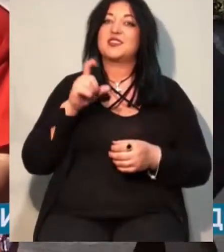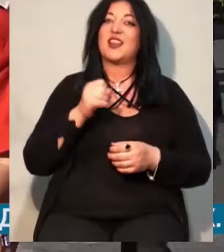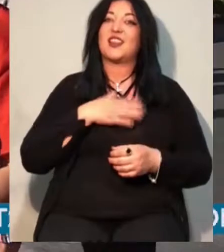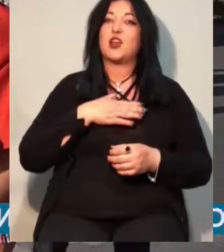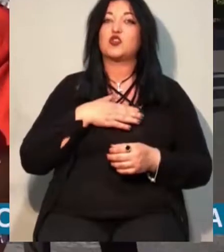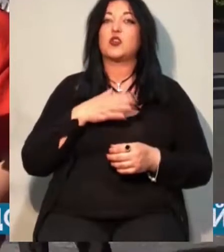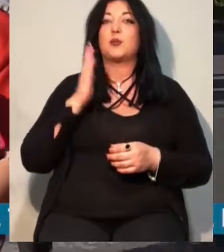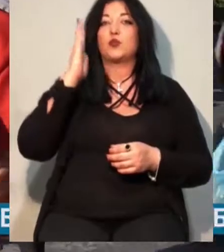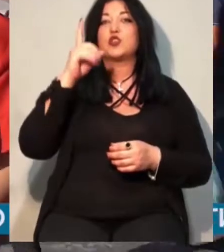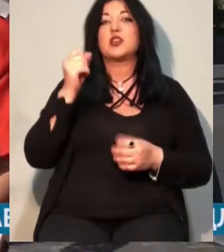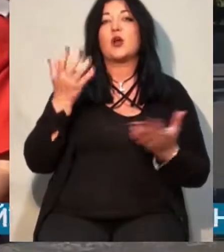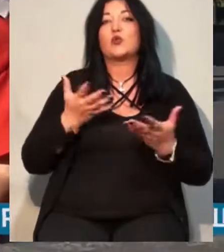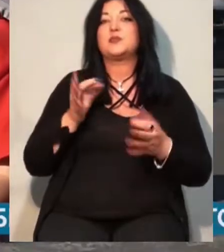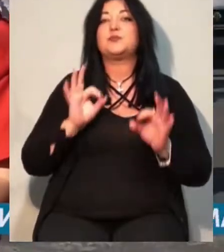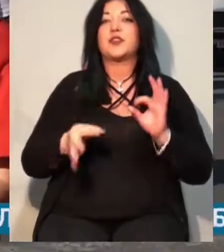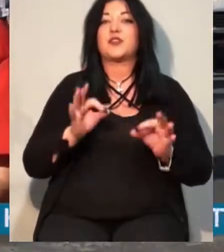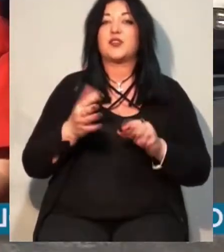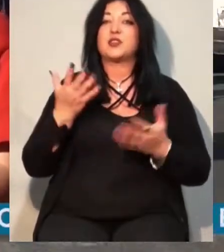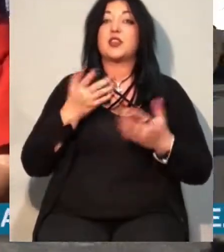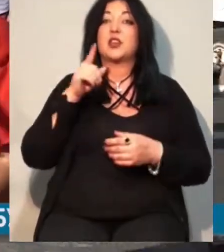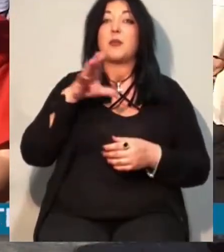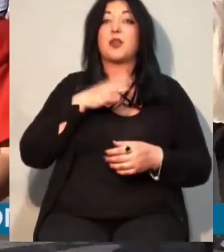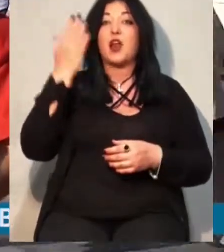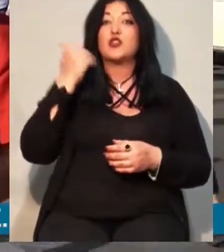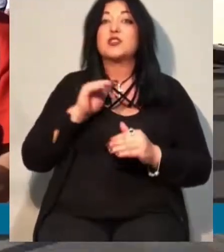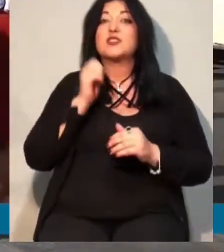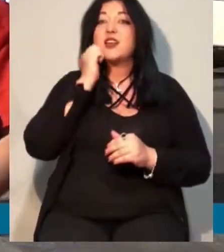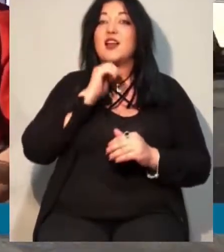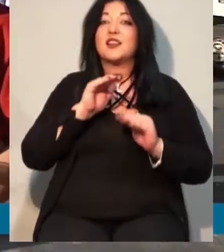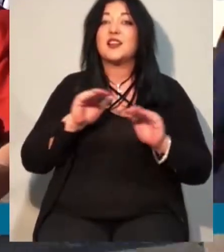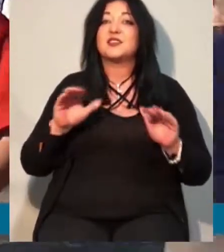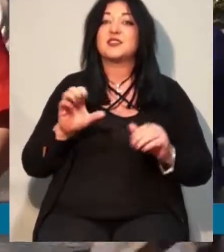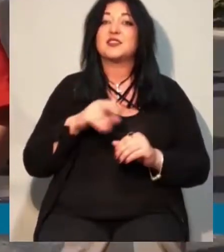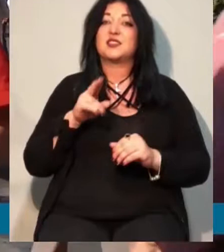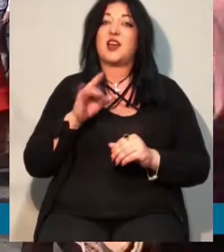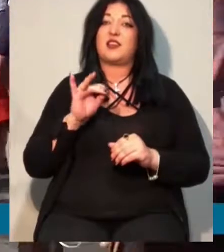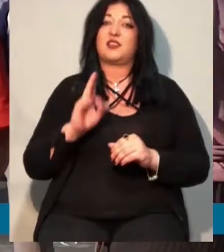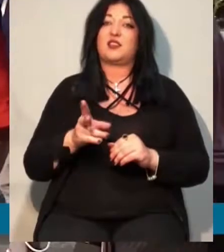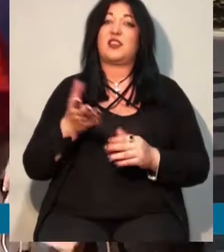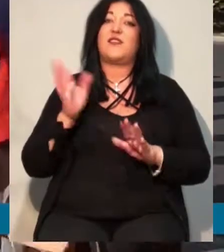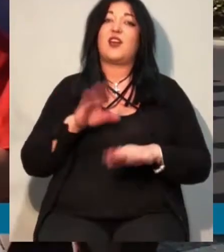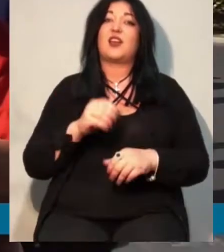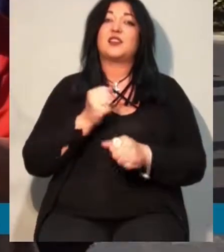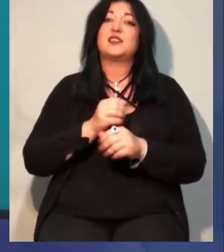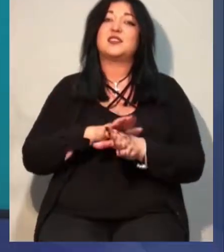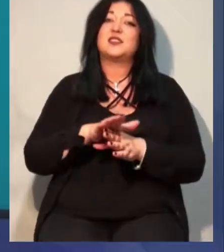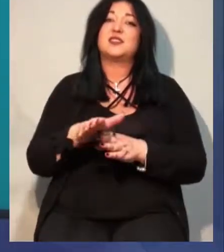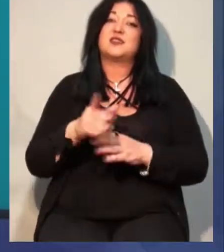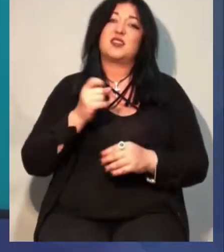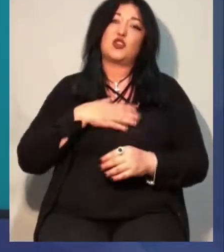справедливості, якщо там був раніше старий дитячий садик. Тобто, ну, давайте робити для нашого будущее все.